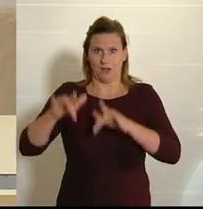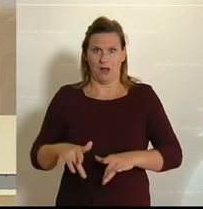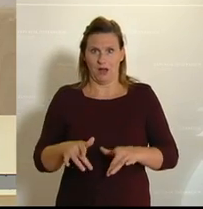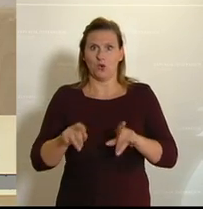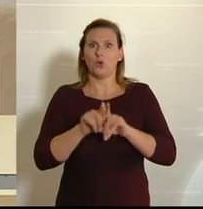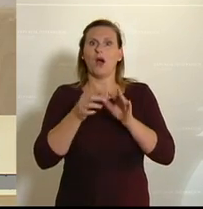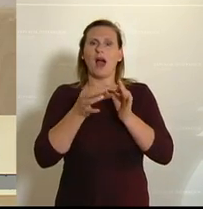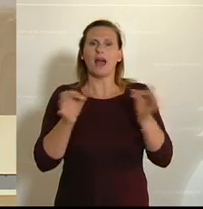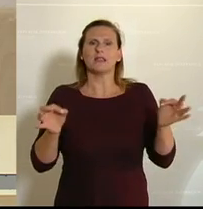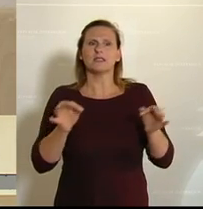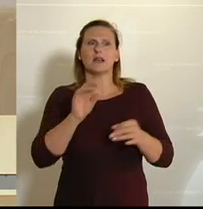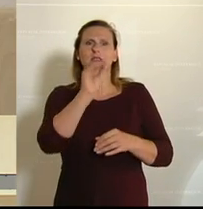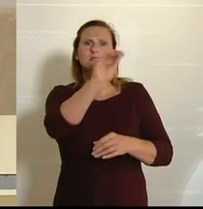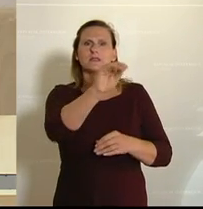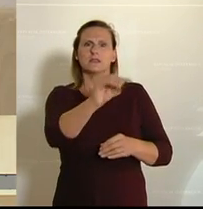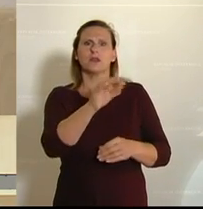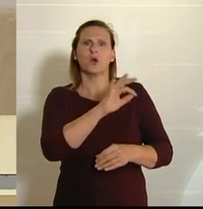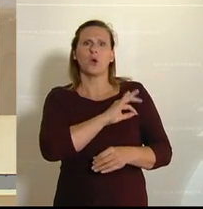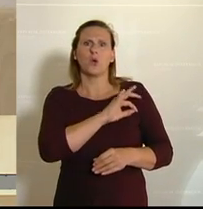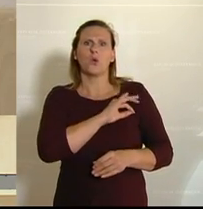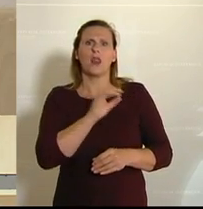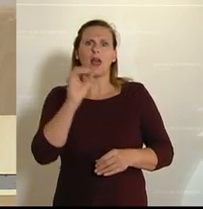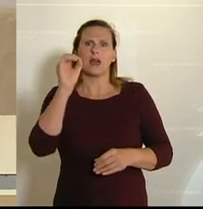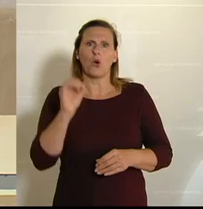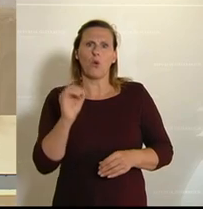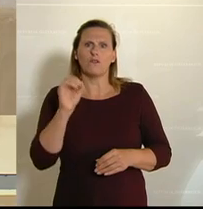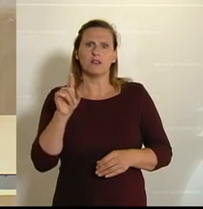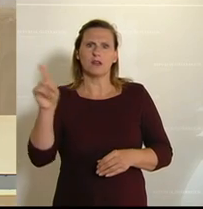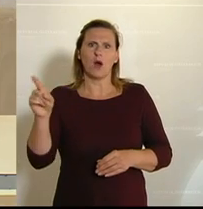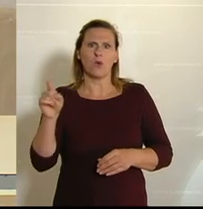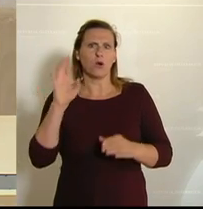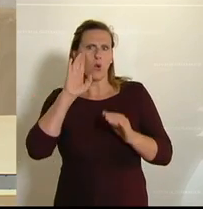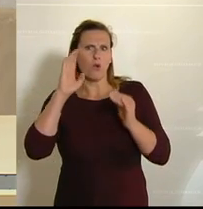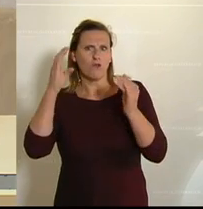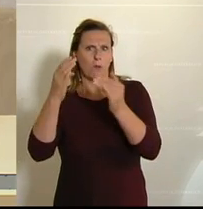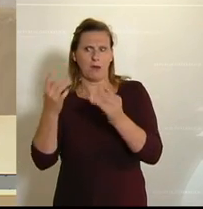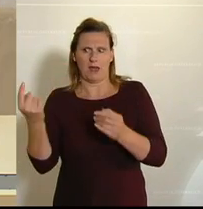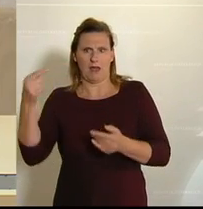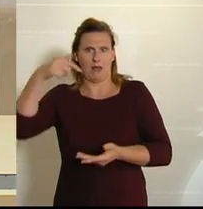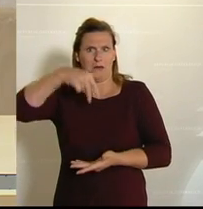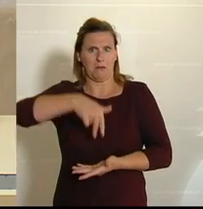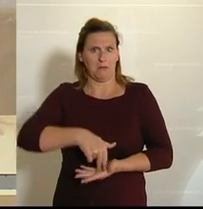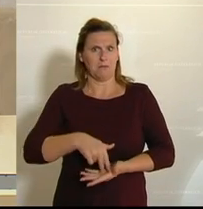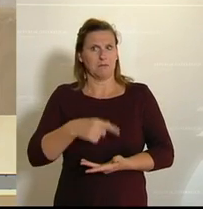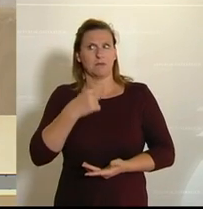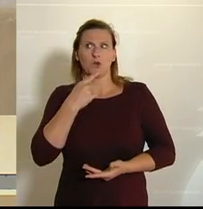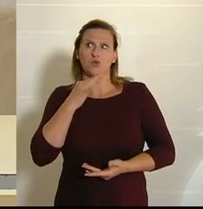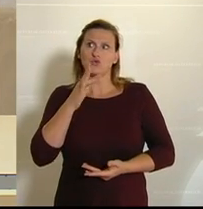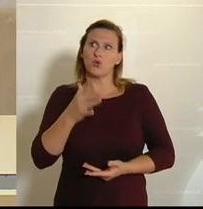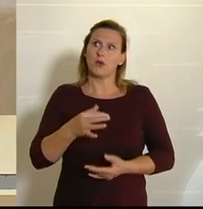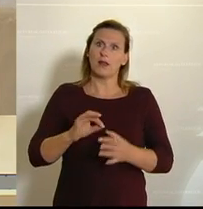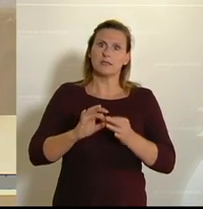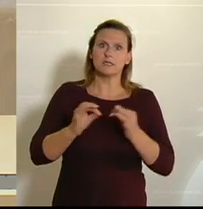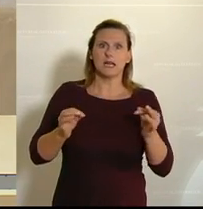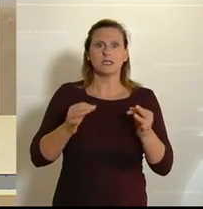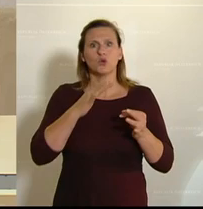Satz zum Kollegen Ofenauer der ÖVP, der sich vom Rednerpult aus den schönen Sätzen widmet,